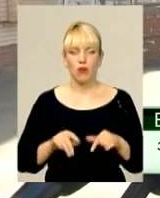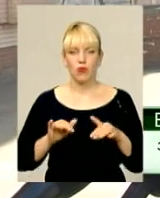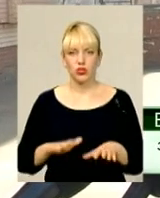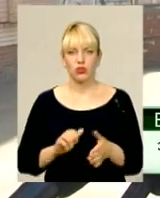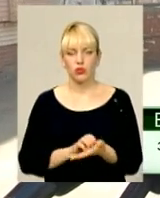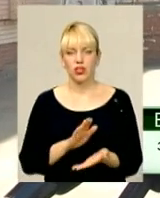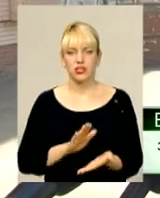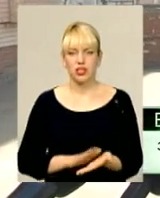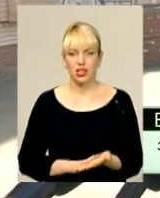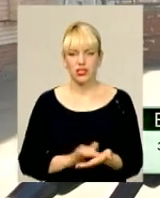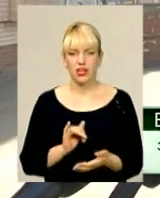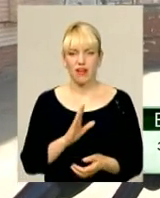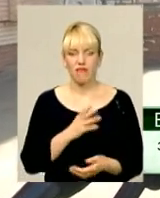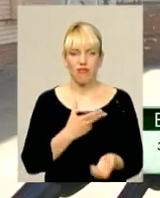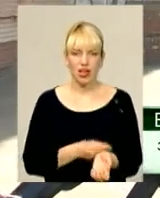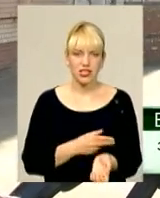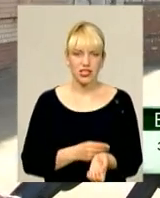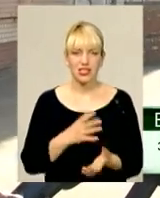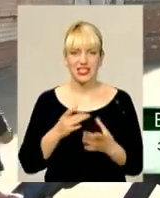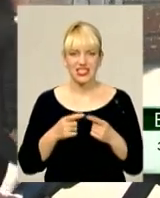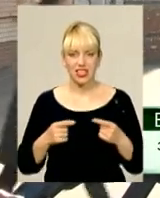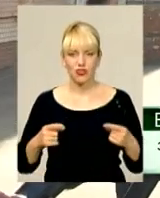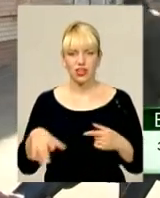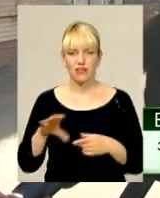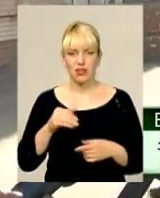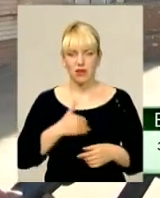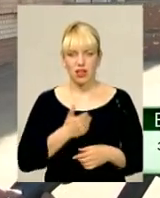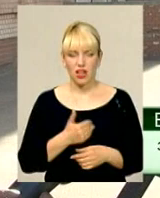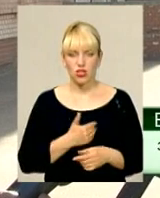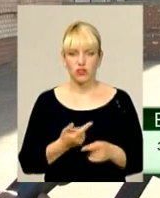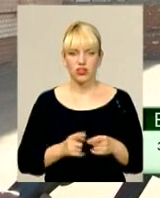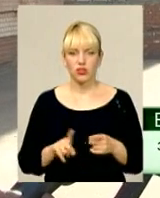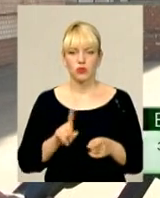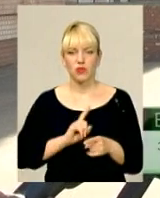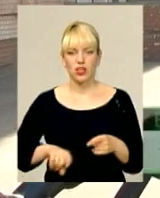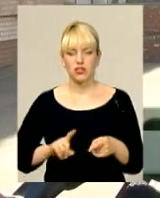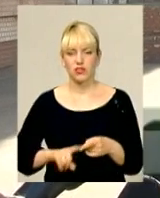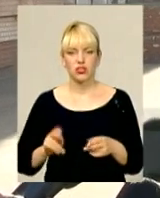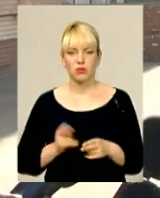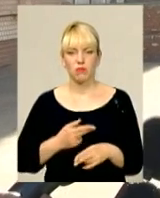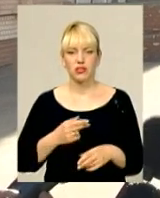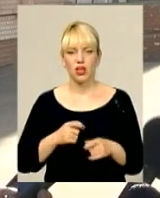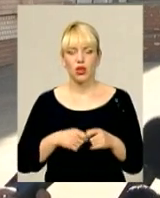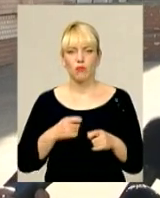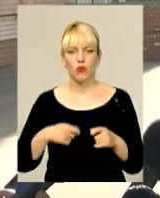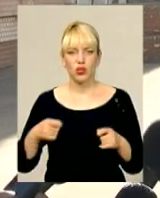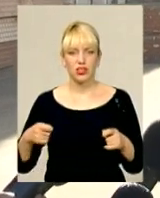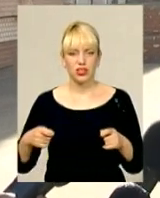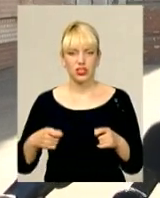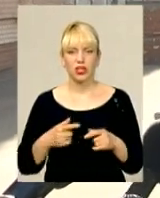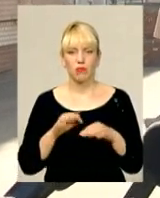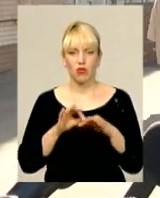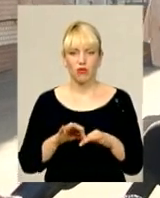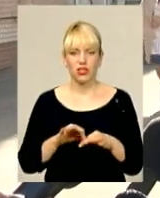реєстрації і вакцин, сироваток. Всі ми налаштовані на те, щоб якнайшвидше, без бюрократичних проволочок